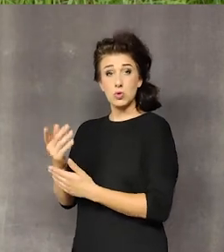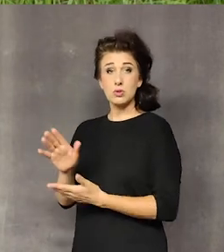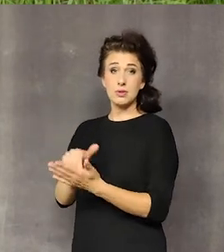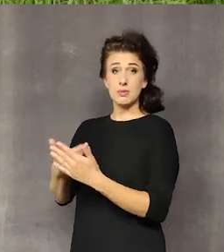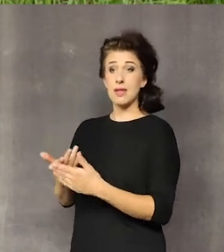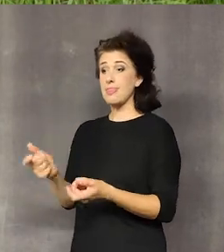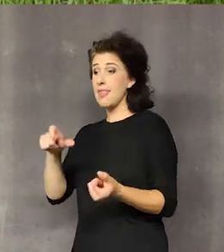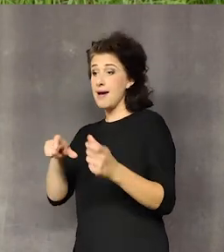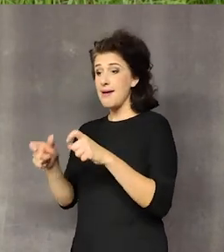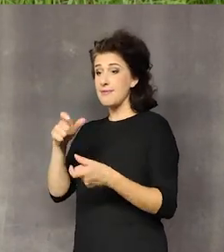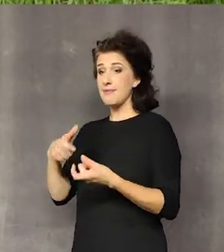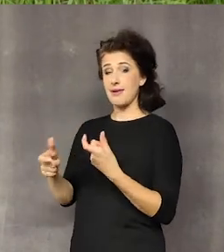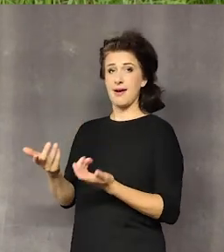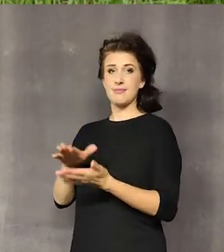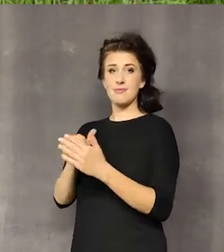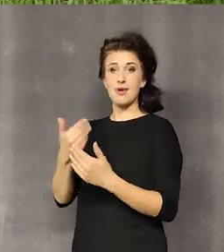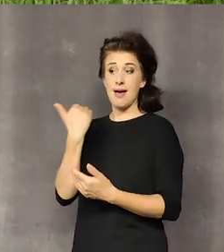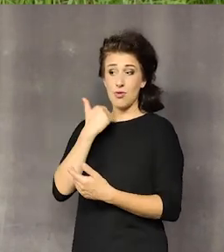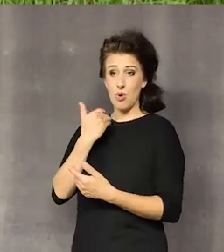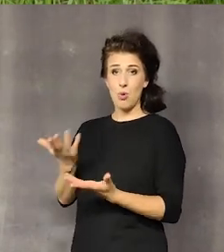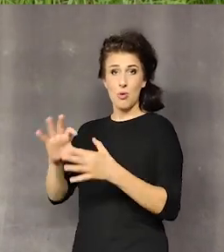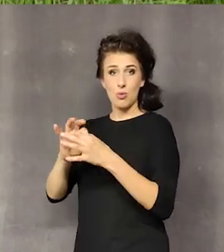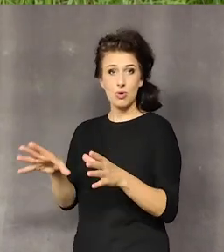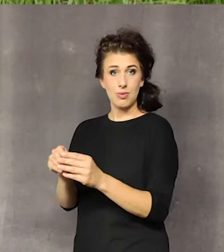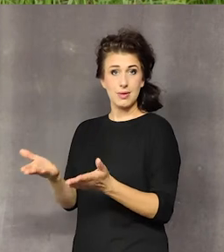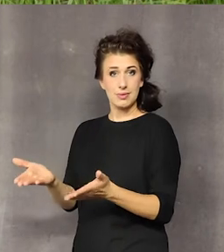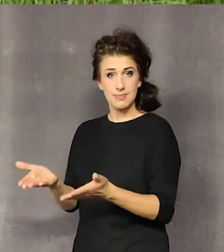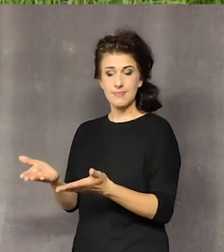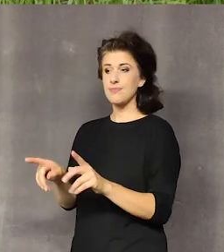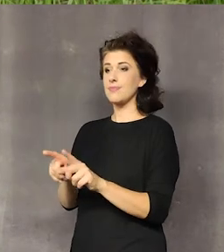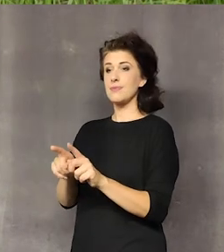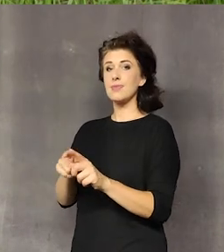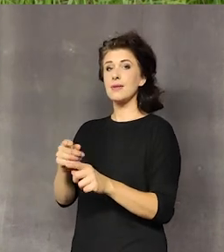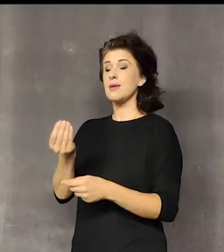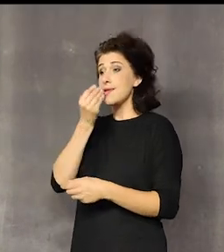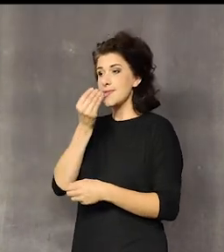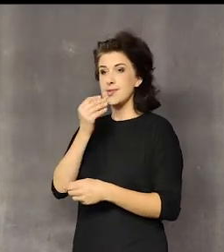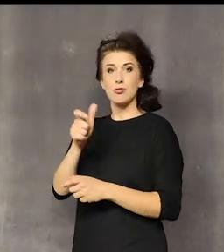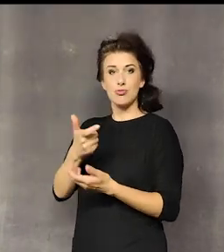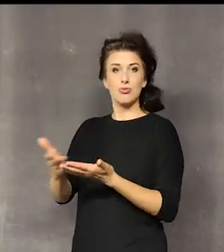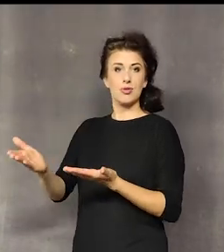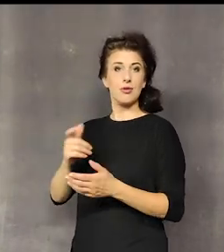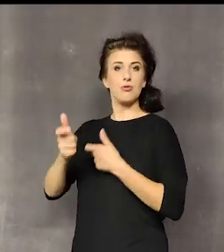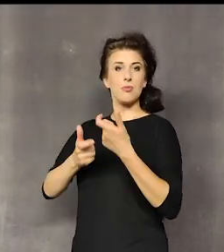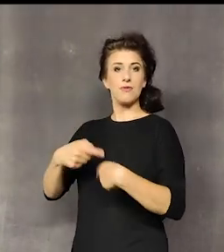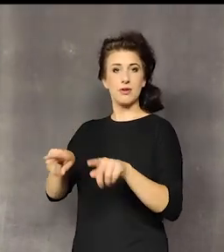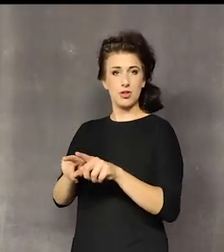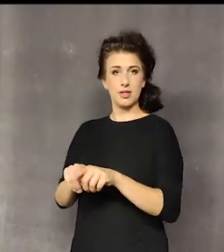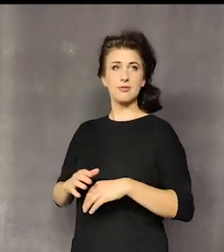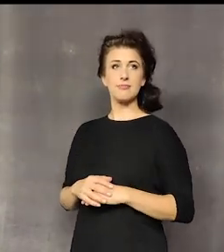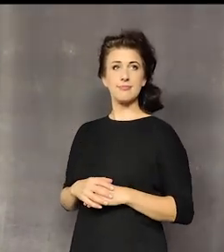składnik, np. nalewki. No i najwyższe, jak z niektórych roślin zrobić potrawy. A tuż. Tadż. Dziękuję